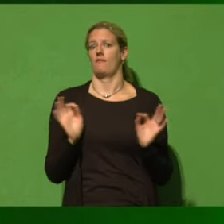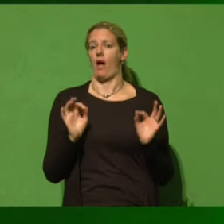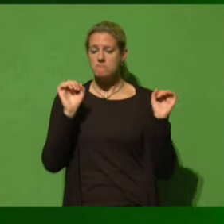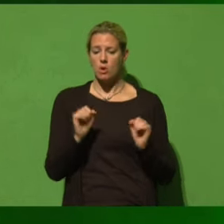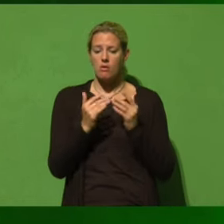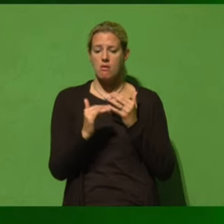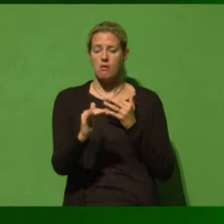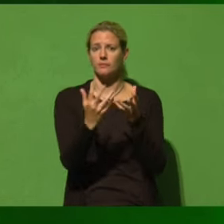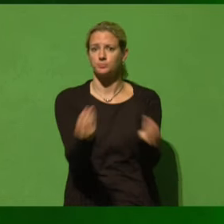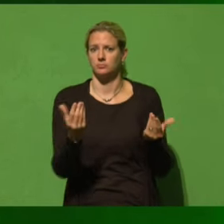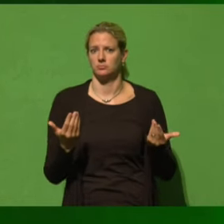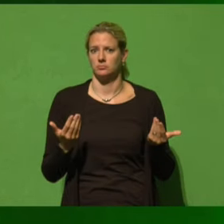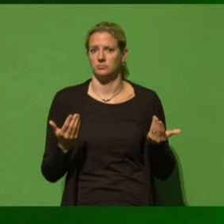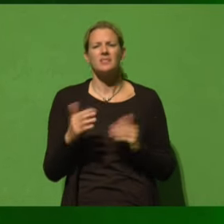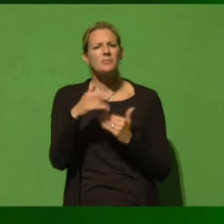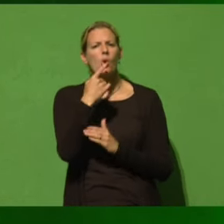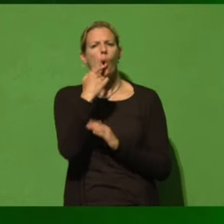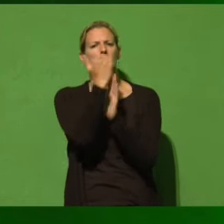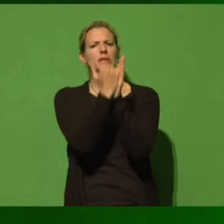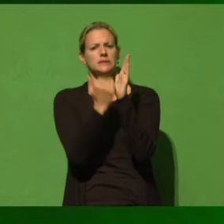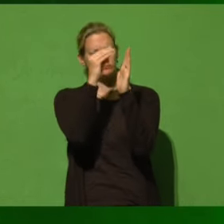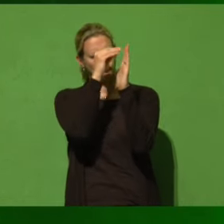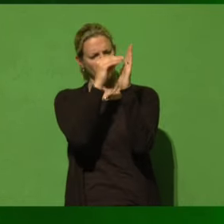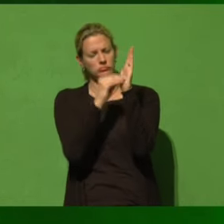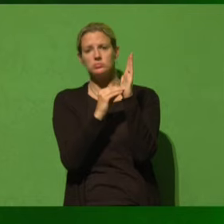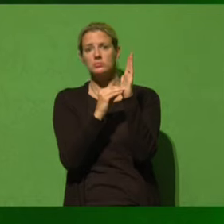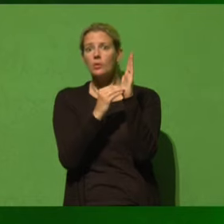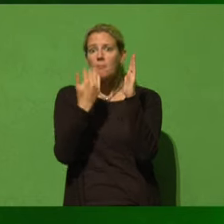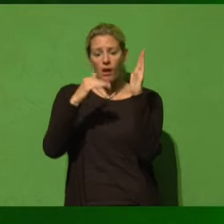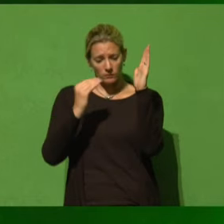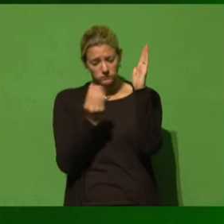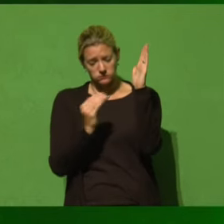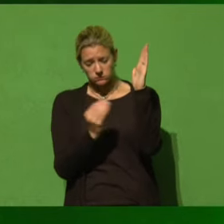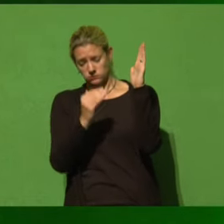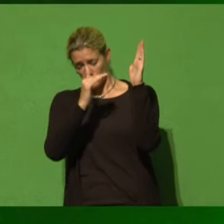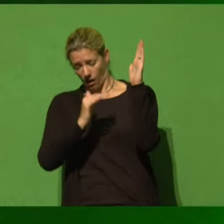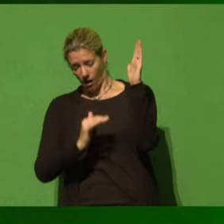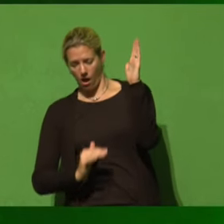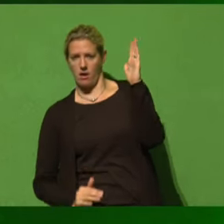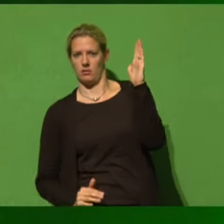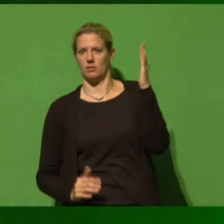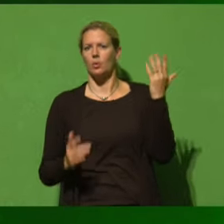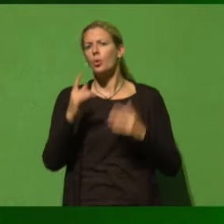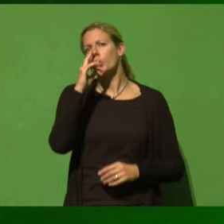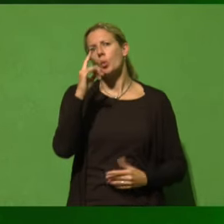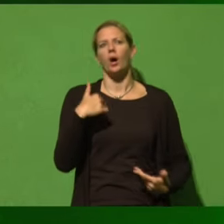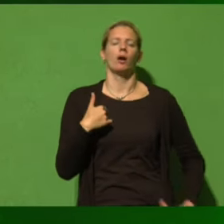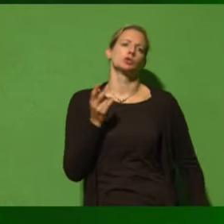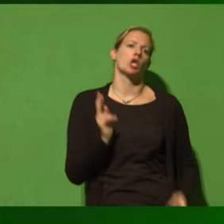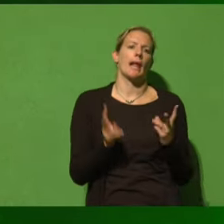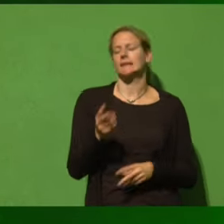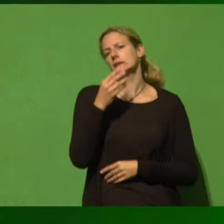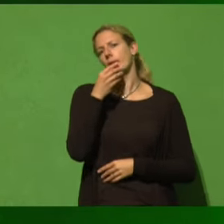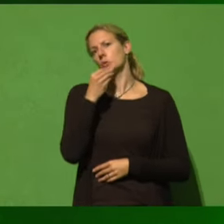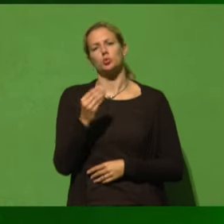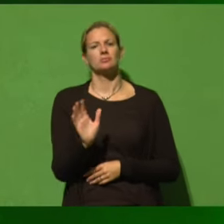das illustrieren, werden immer länger und immer bedeutsamer. Und da geht es nicht nur um ein ästhetisches Problem und es